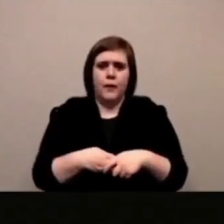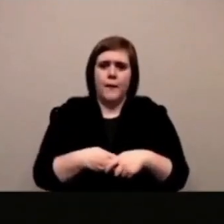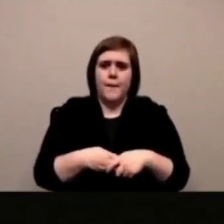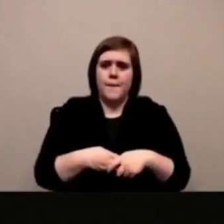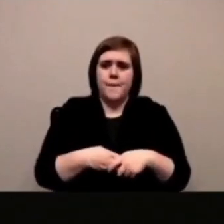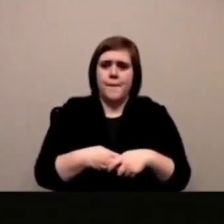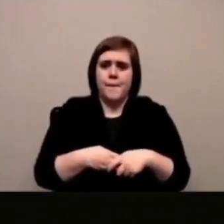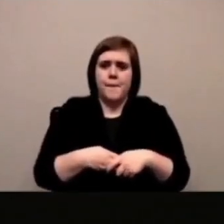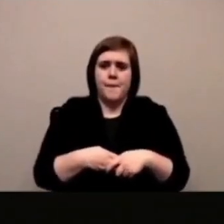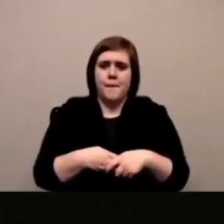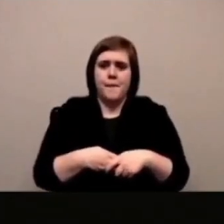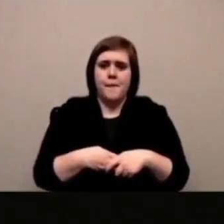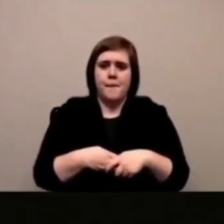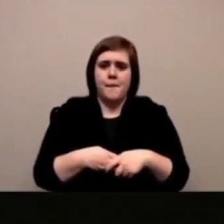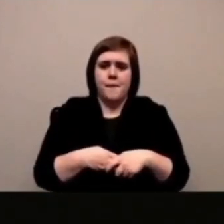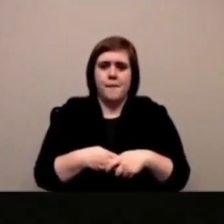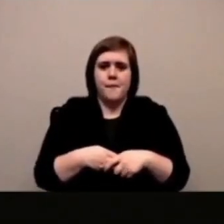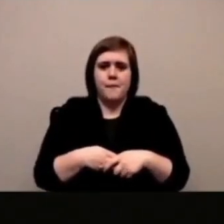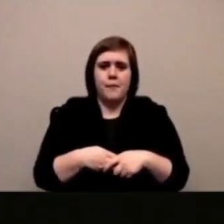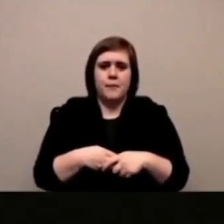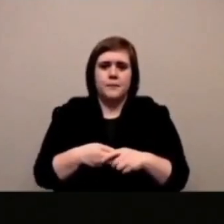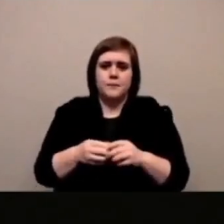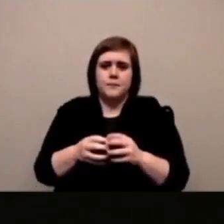posso condividere il mio schermo vi faccio vedere